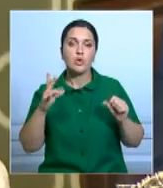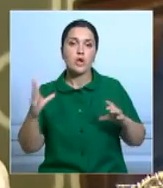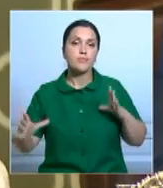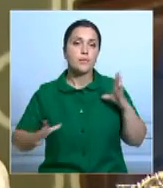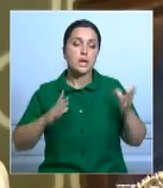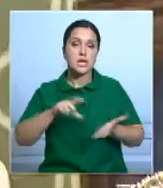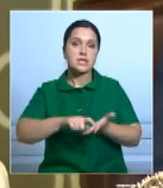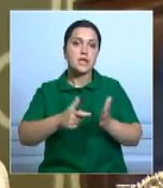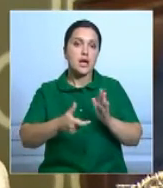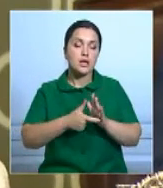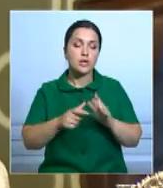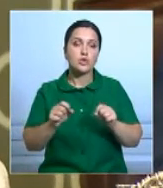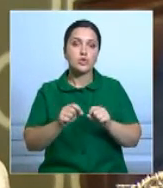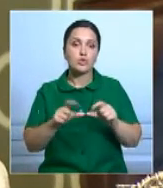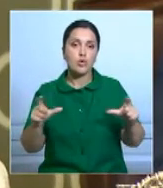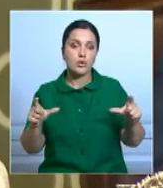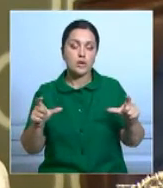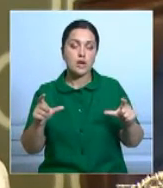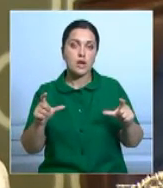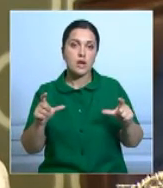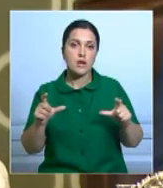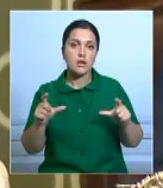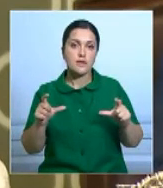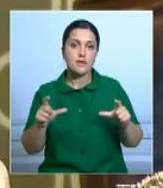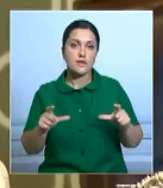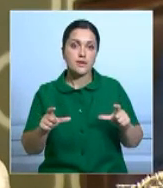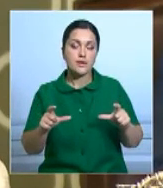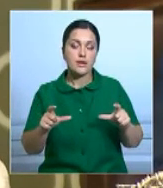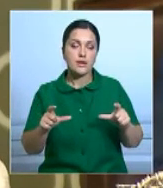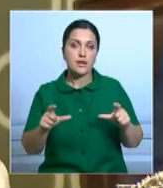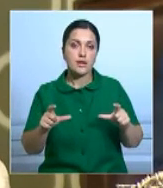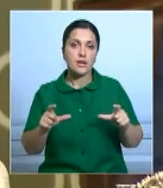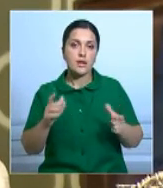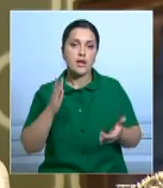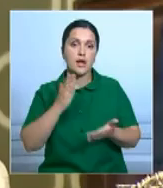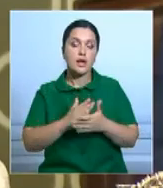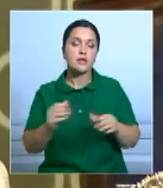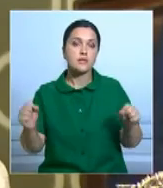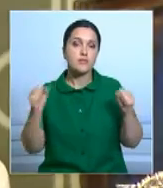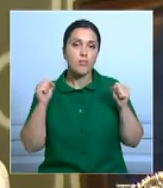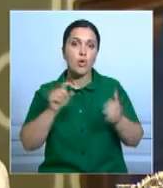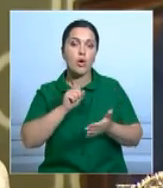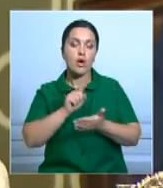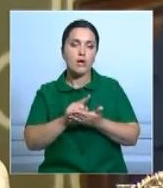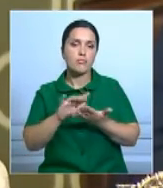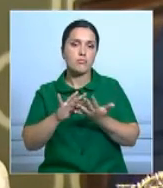в школах, оснащение этих спортивных залов, особенно спорт на семье.